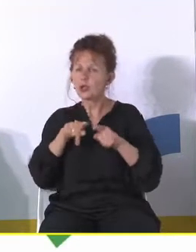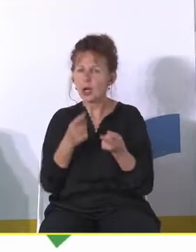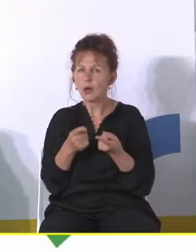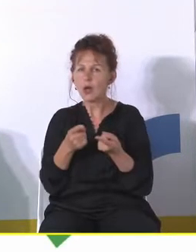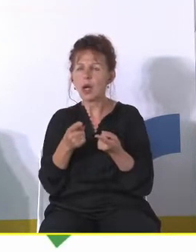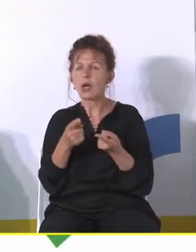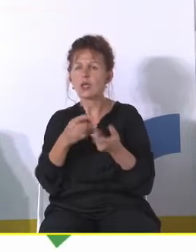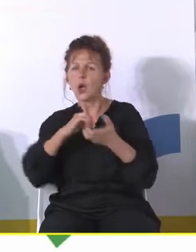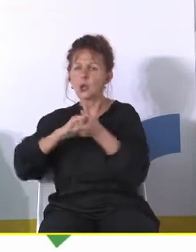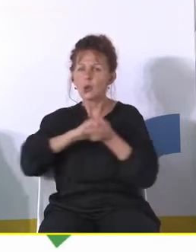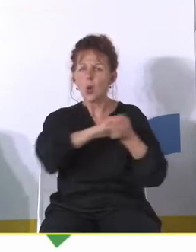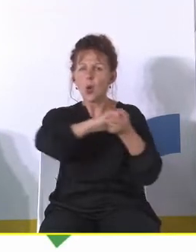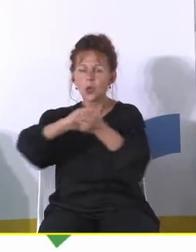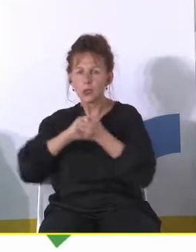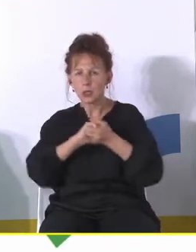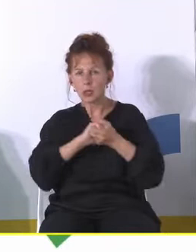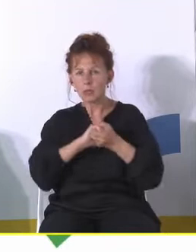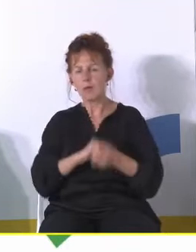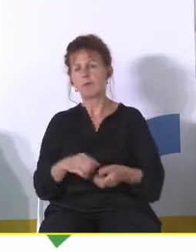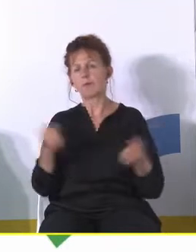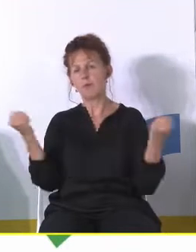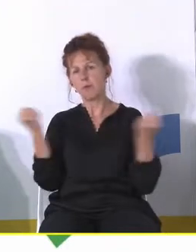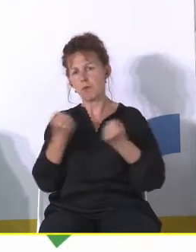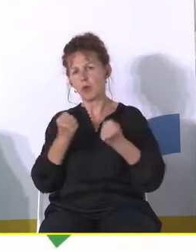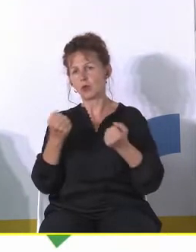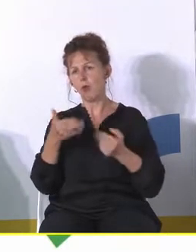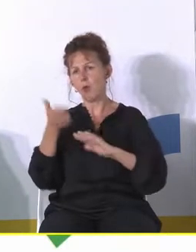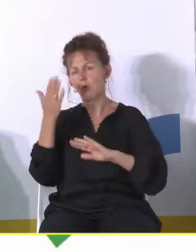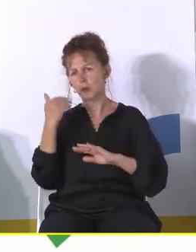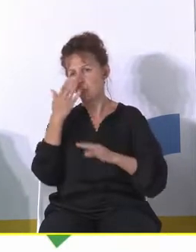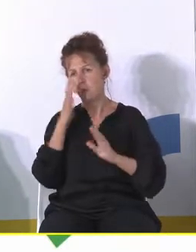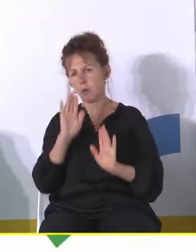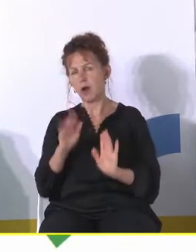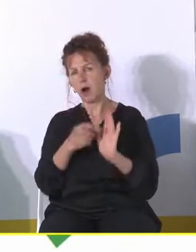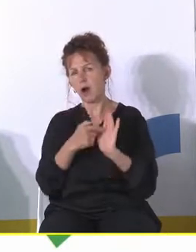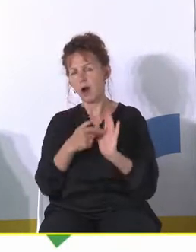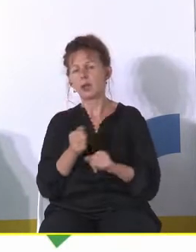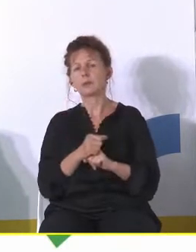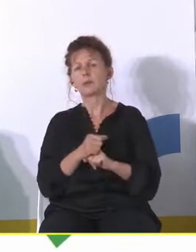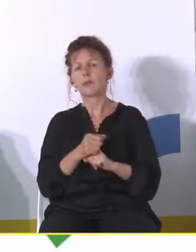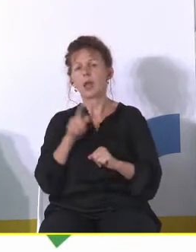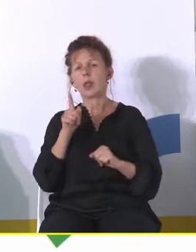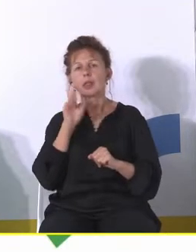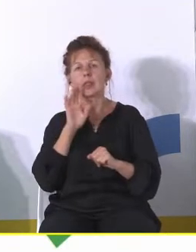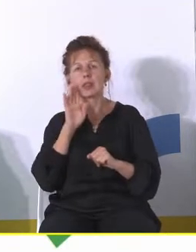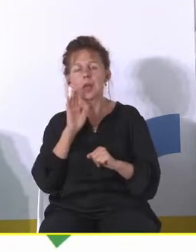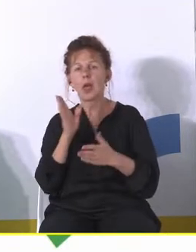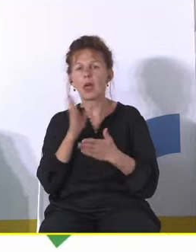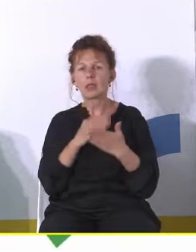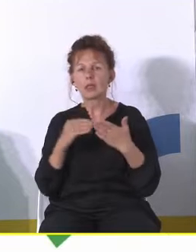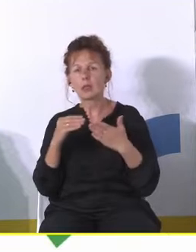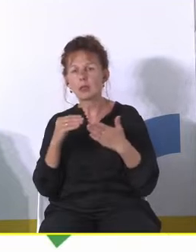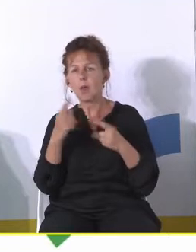zasadach solidarności która z taką mocą ujawniła się w ostatnim czasie ale też z takim elementem który też